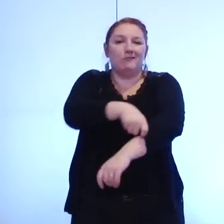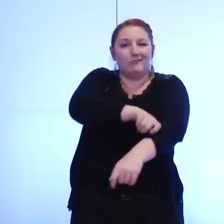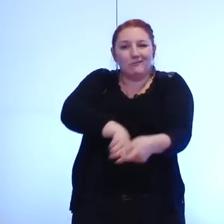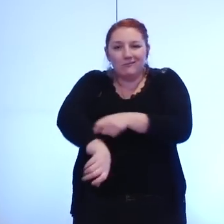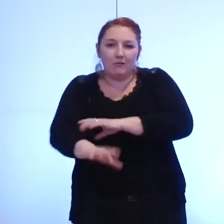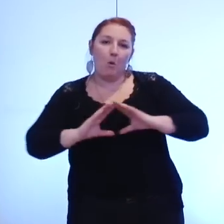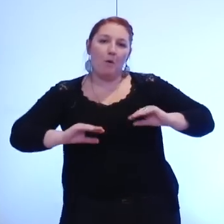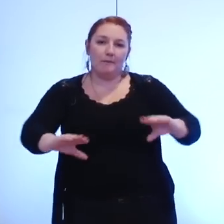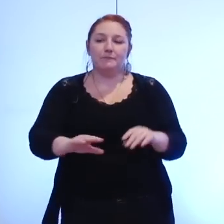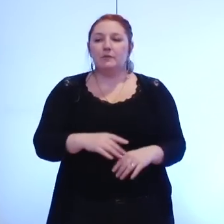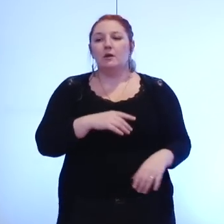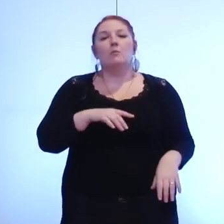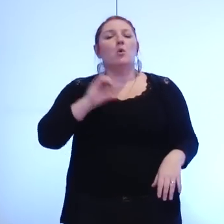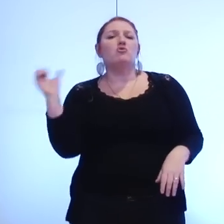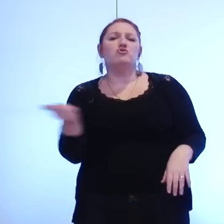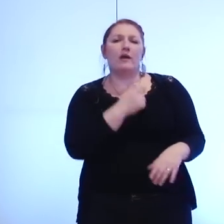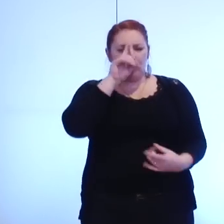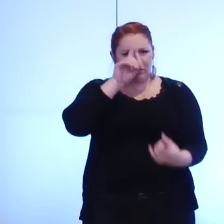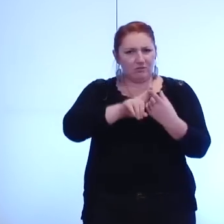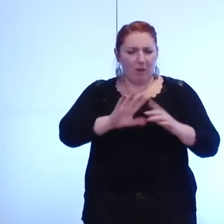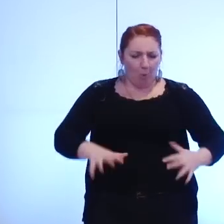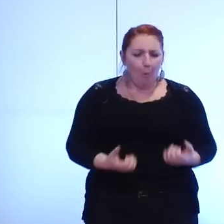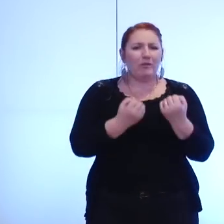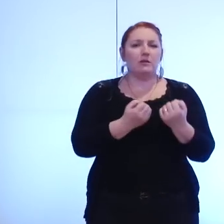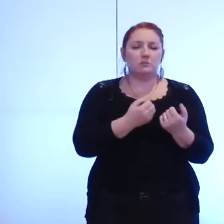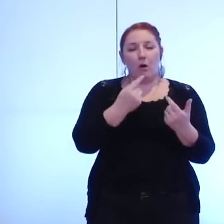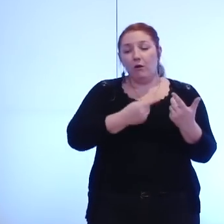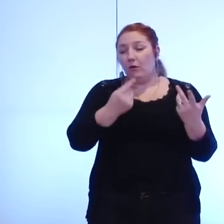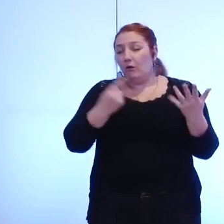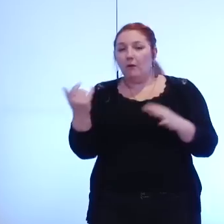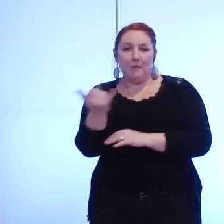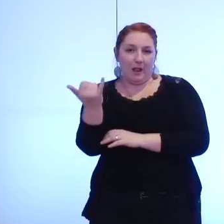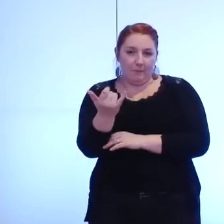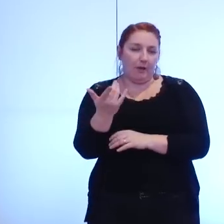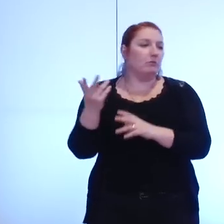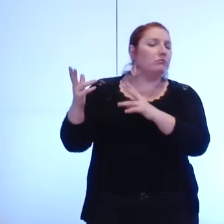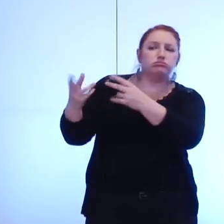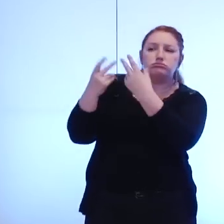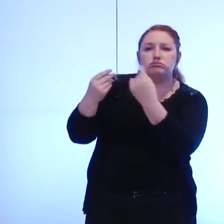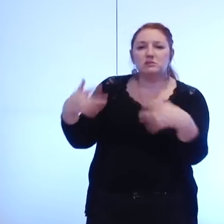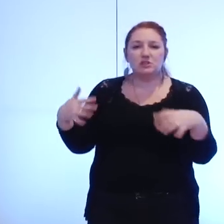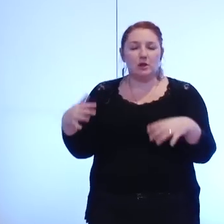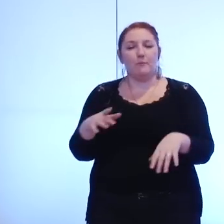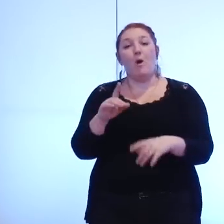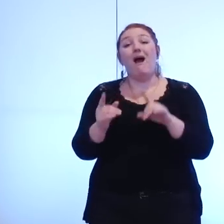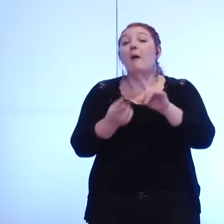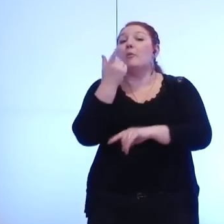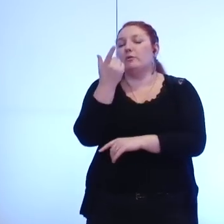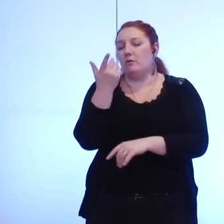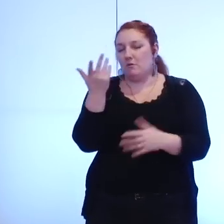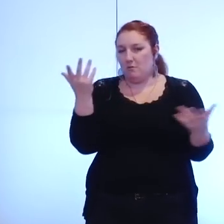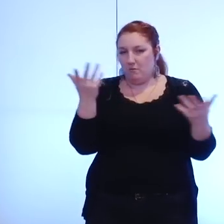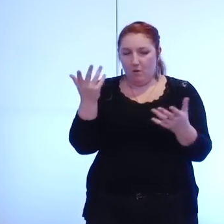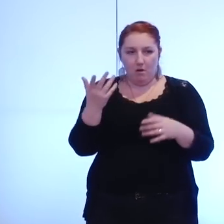compétences transférées un certain nombre ont été faites je rappelle juste des choses qui me paraissent importantes oui un service public